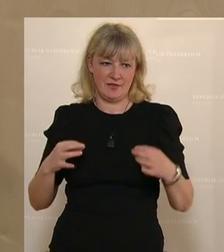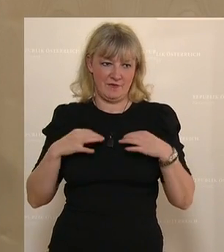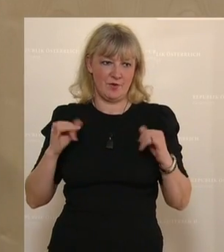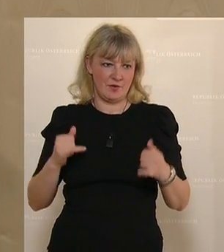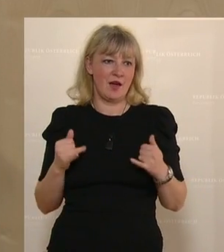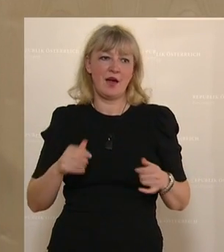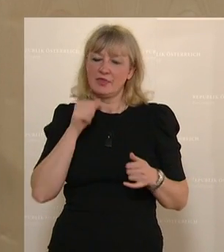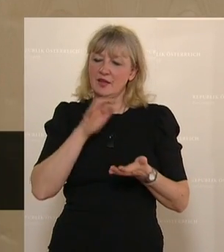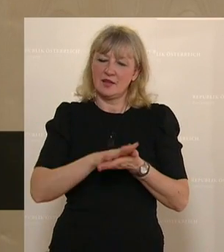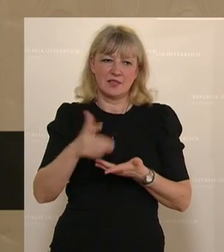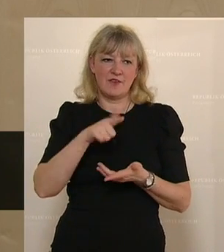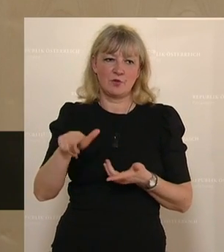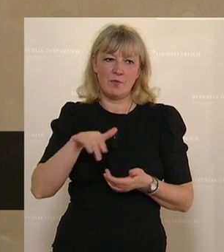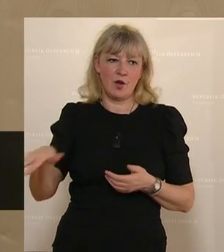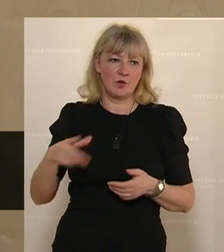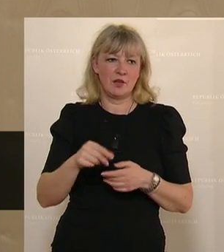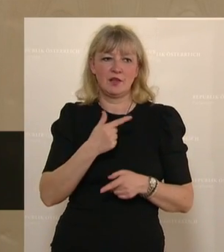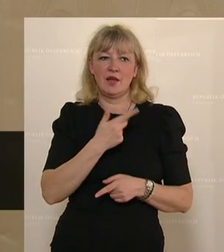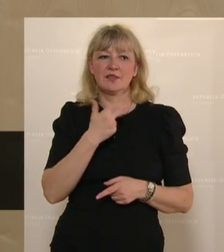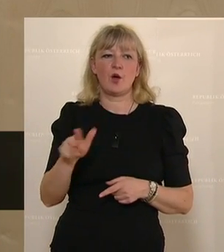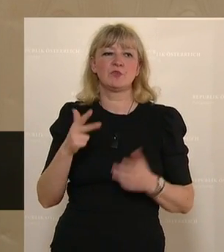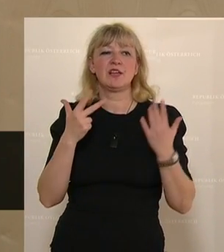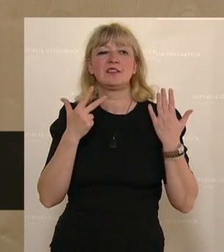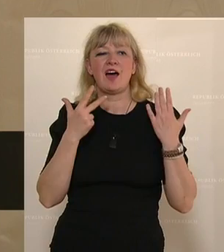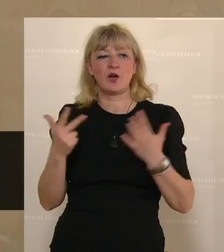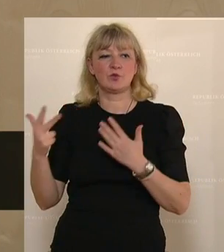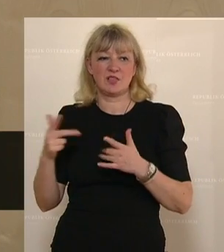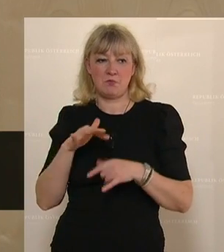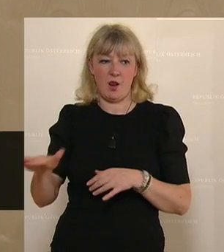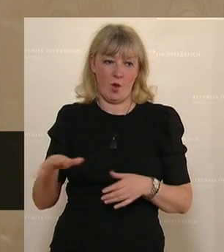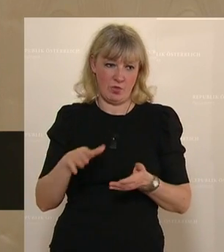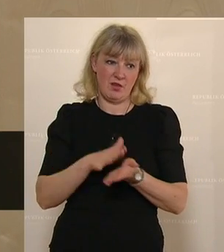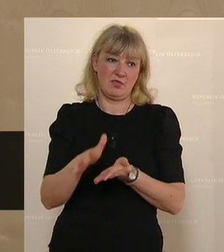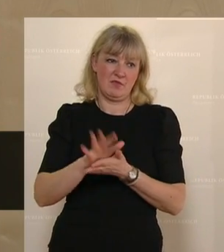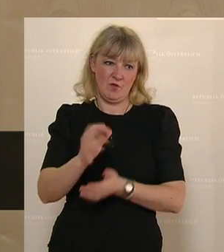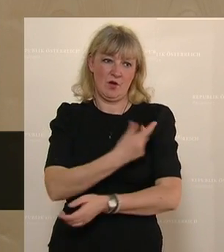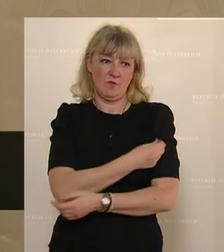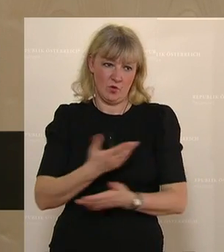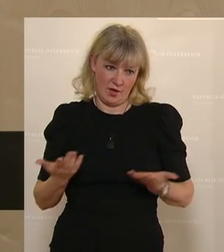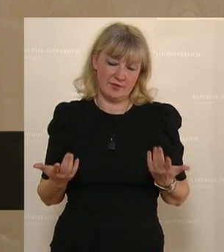und wir geben nicht 200 Millionen für die Impfungen, sondern 388 aus, um das richtig zu stellen.